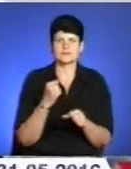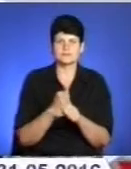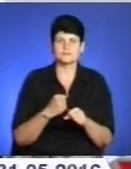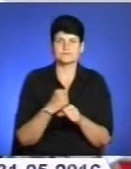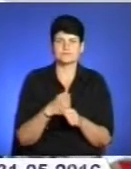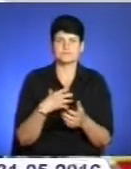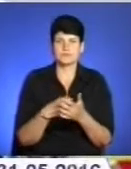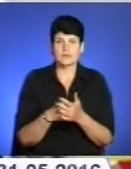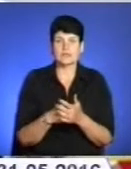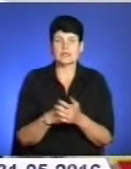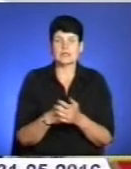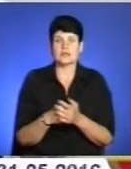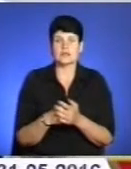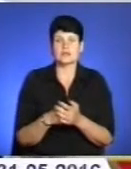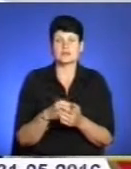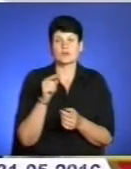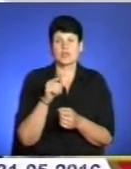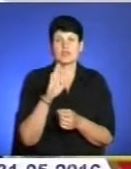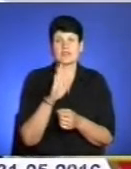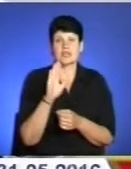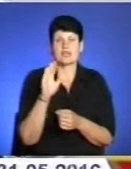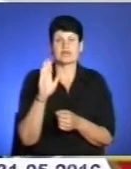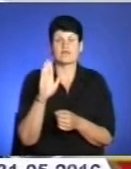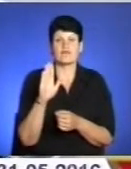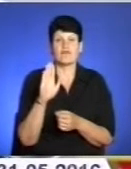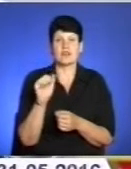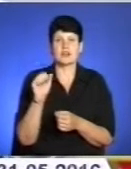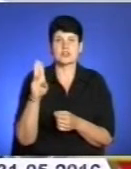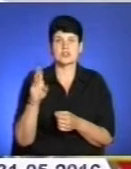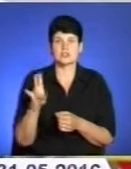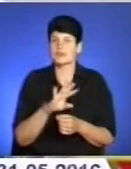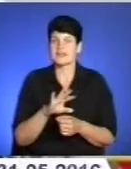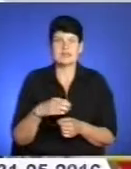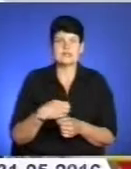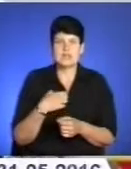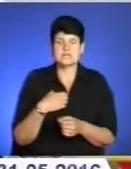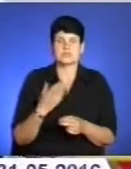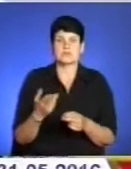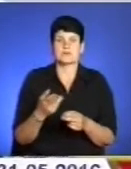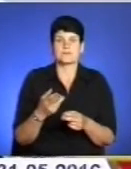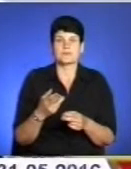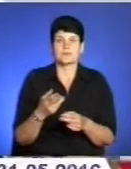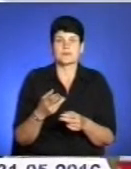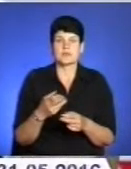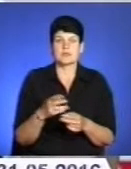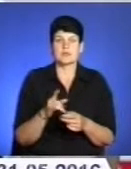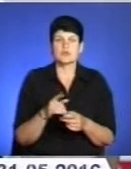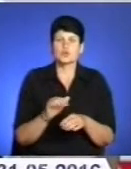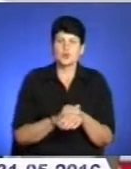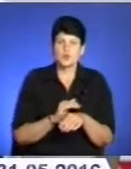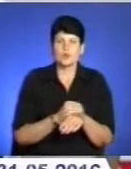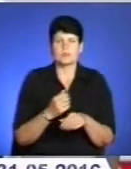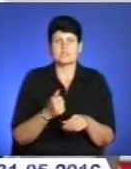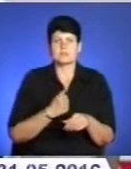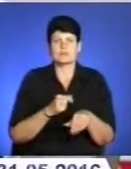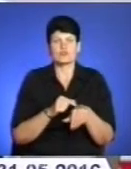в принципі саме такі особистості, як Віталій Квашенко, напористі, безстрашні, з однієї сторони, надзвичайно добрі, співчутливі до тих,